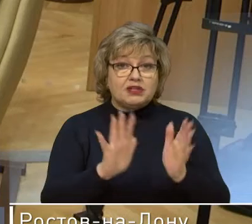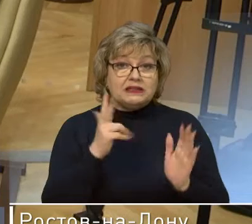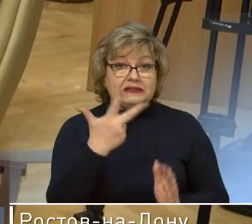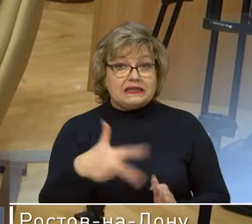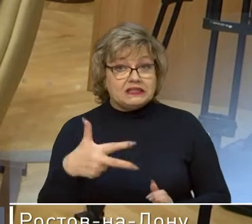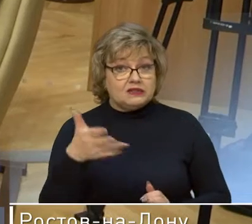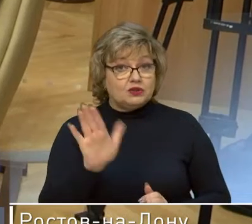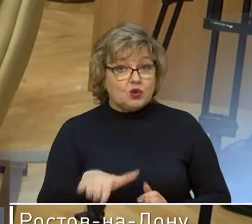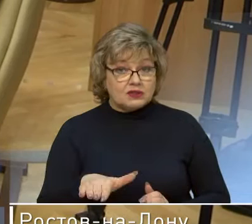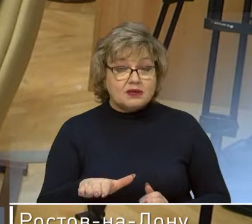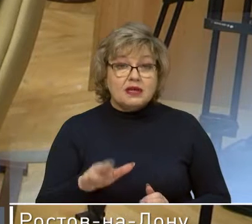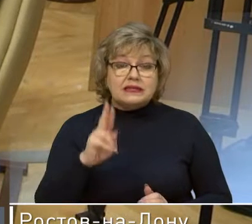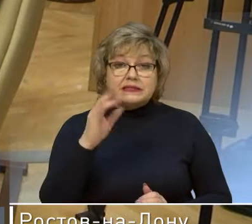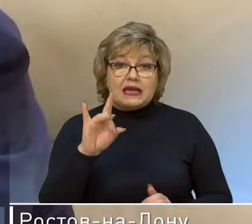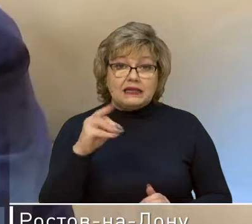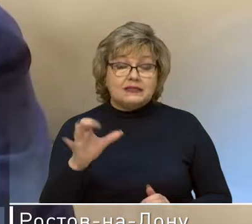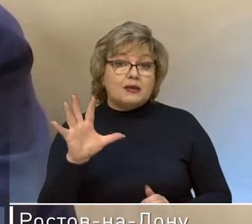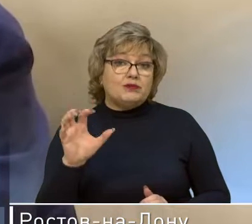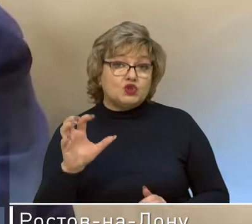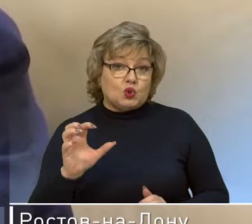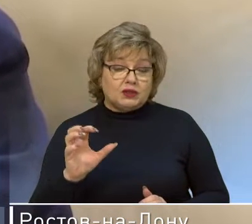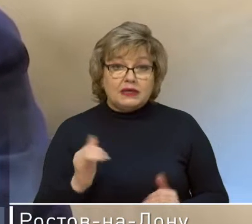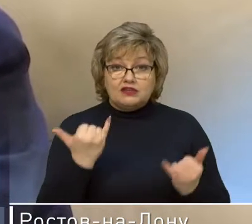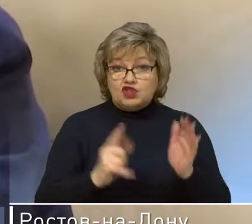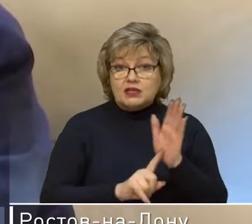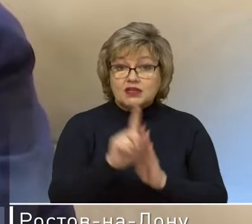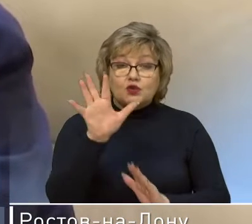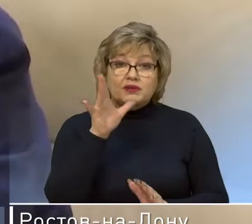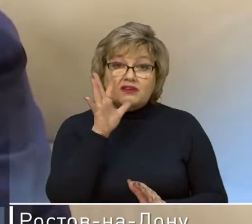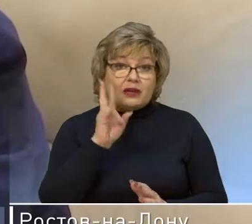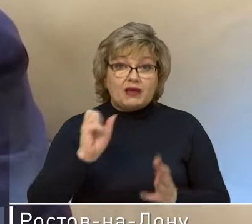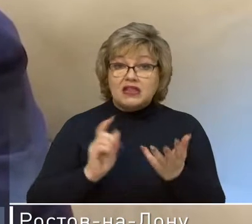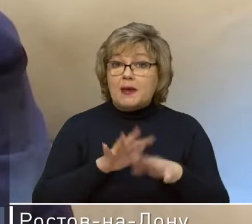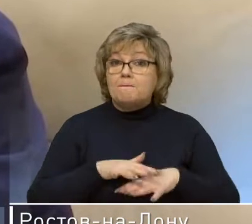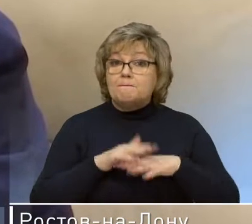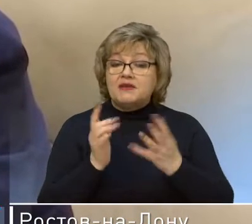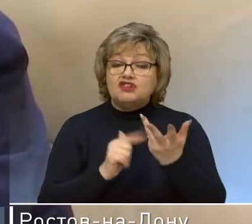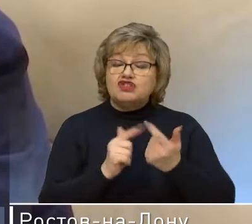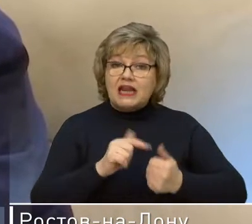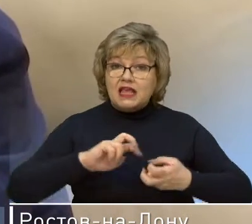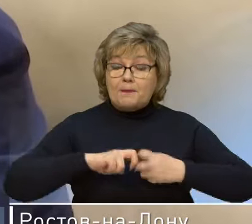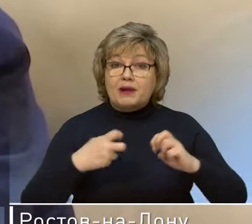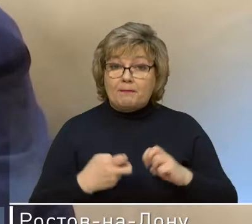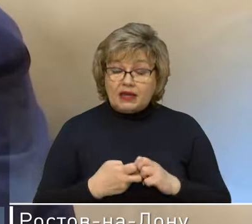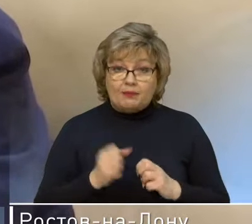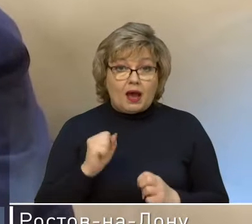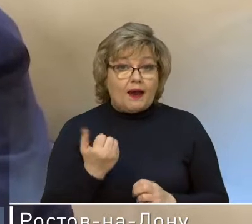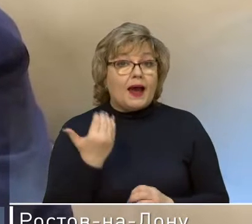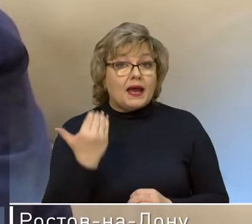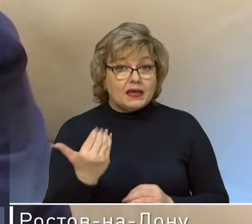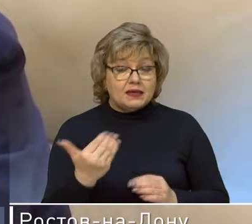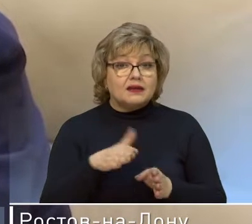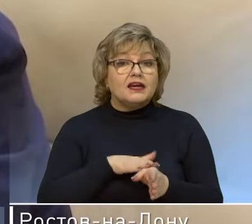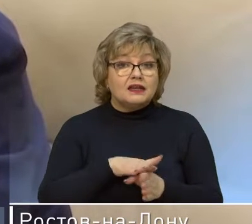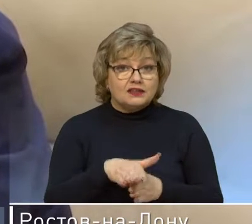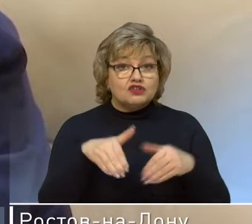30 доз вакцины, Целинский – 500. Сейчас наступило время не перечисления проблем, а их